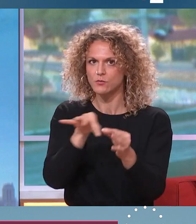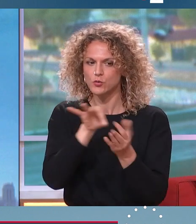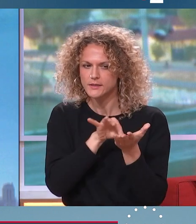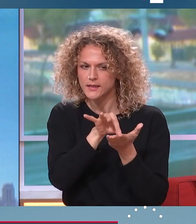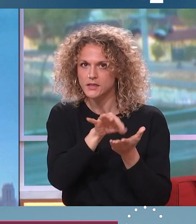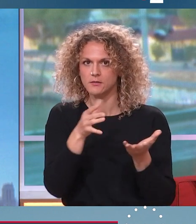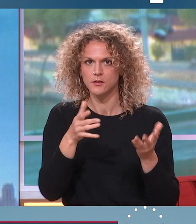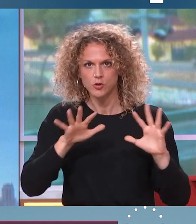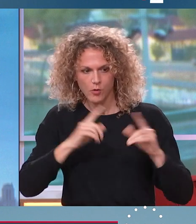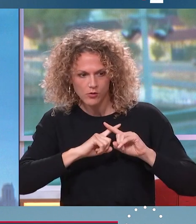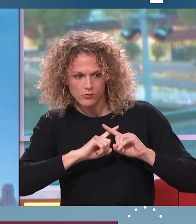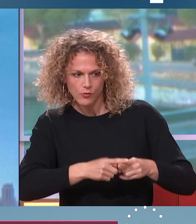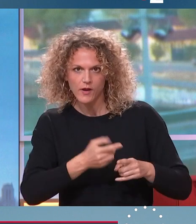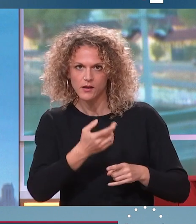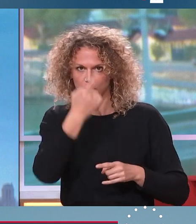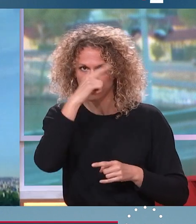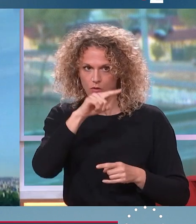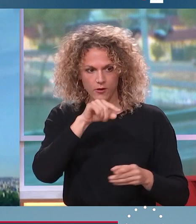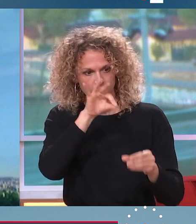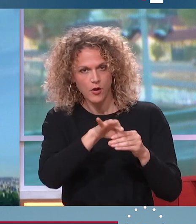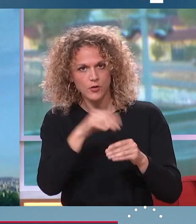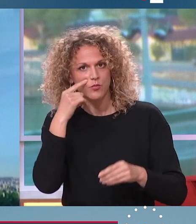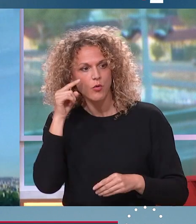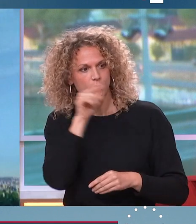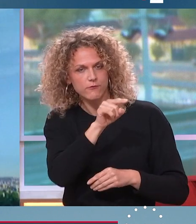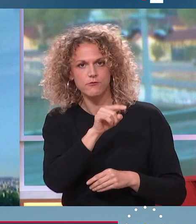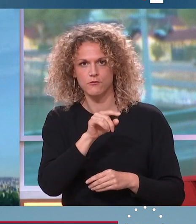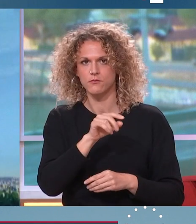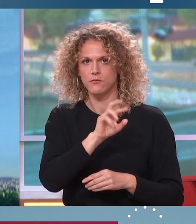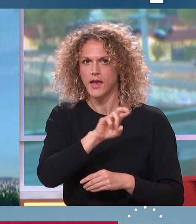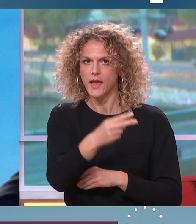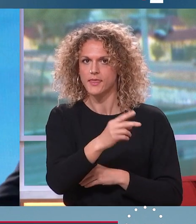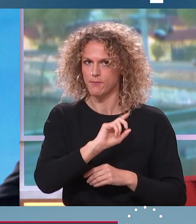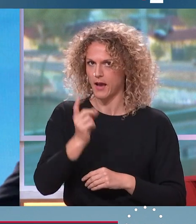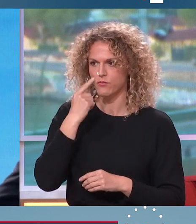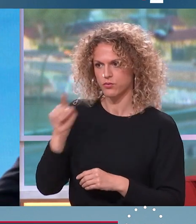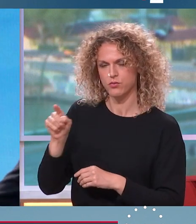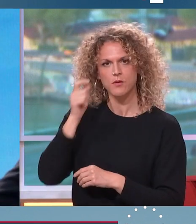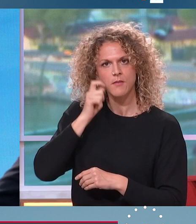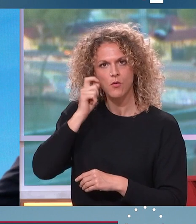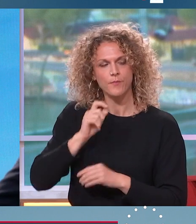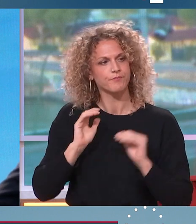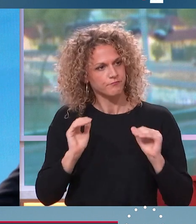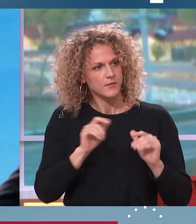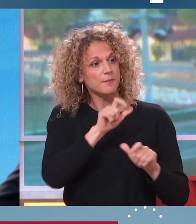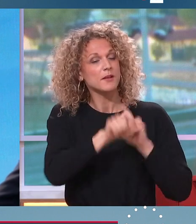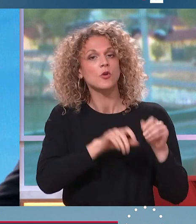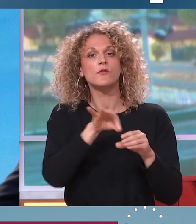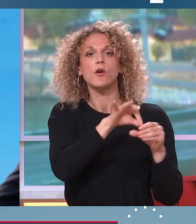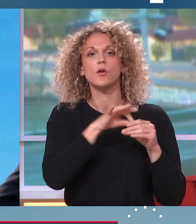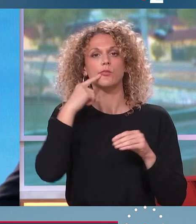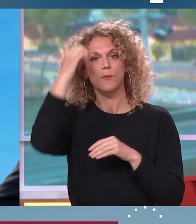vous diriez à un de ces électeurs pour le convaincre de voter pour vous et non pour Emmanuel Macron ? Eh bien un électeur de Jean-Luc Mélenchon doit se dire qu